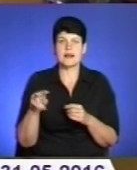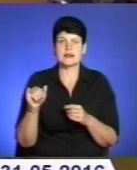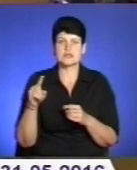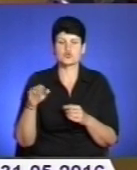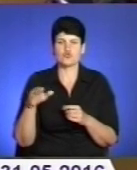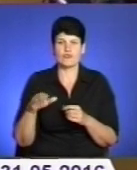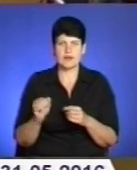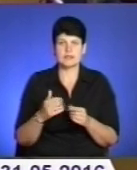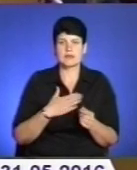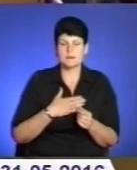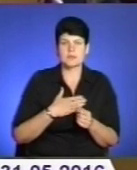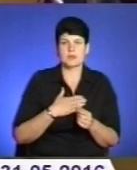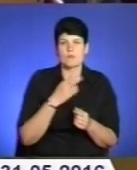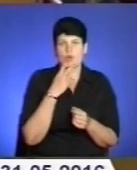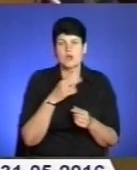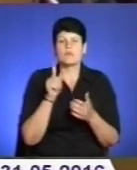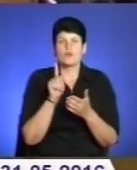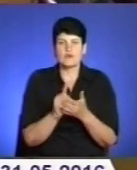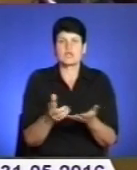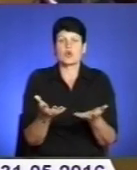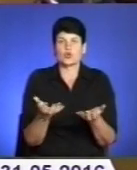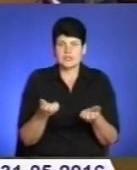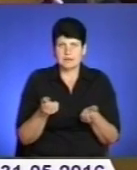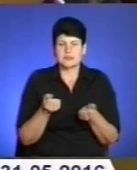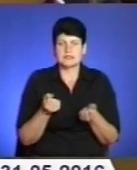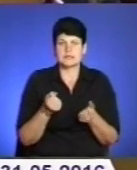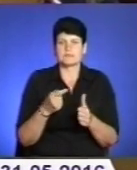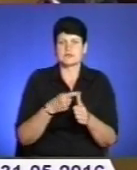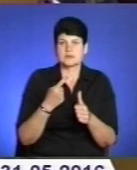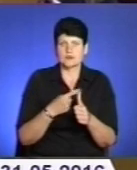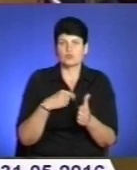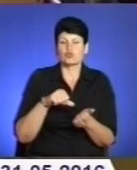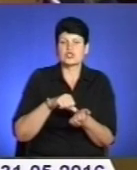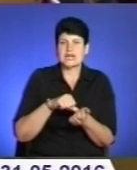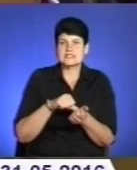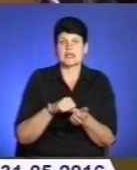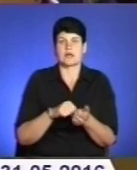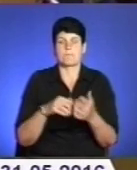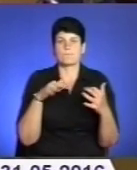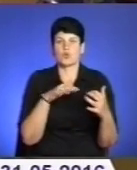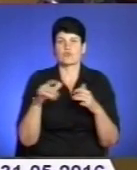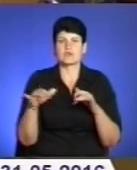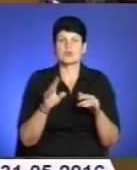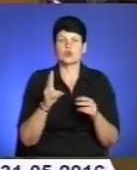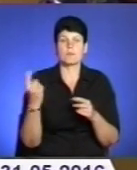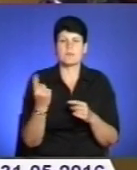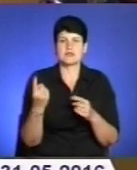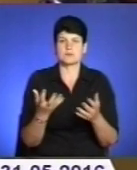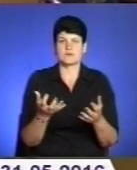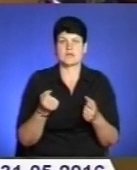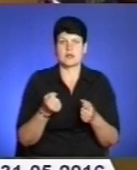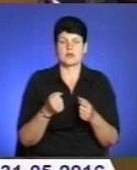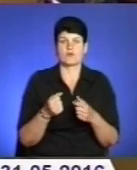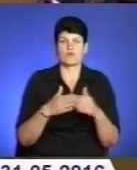повинні отримати статус учасників бойових дій ті, хто першими взяли другу зброю.